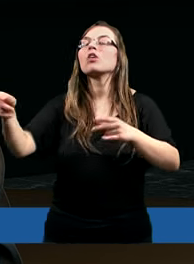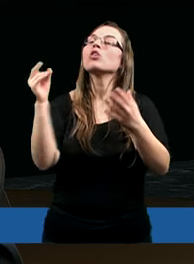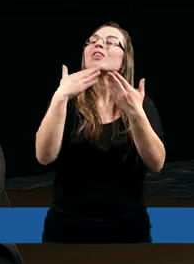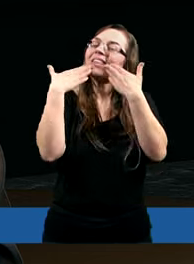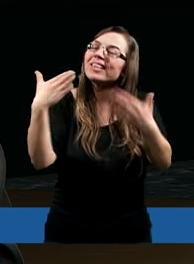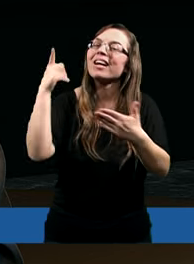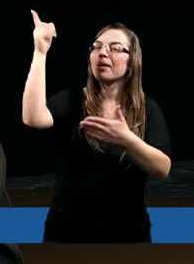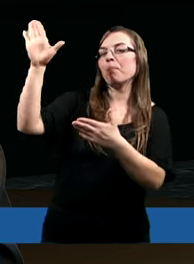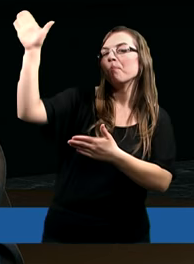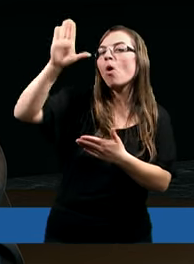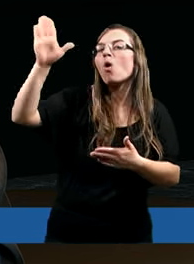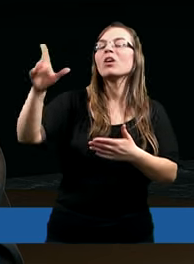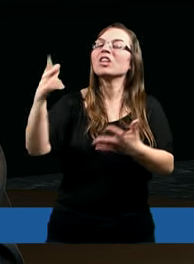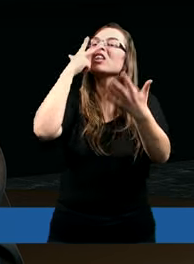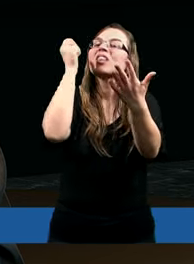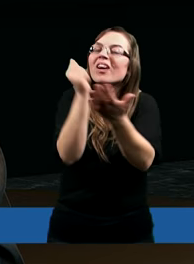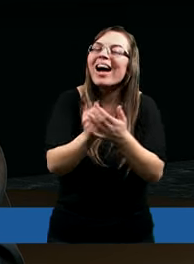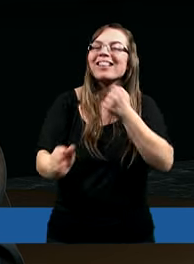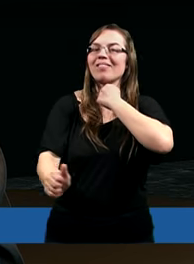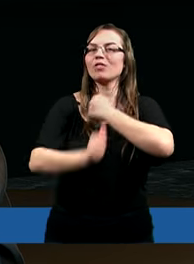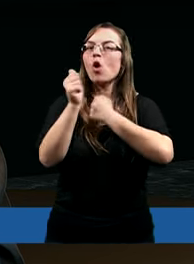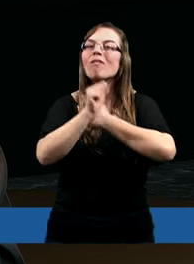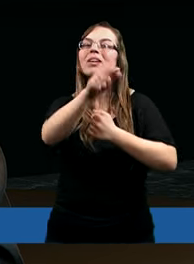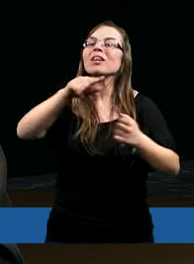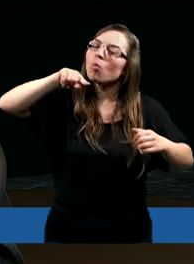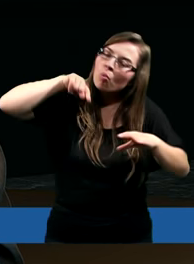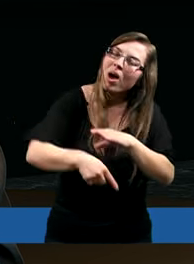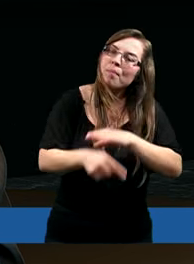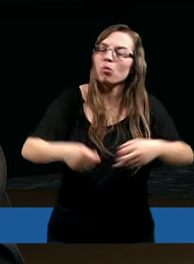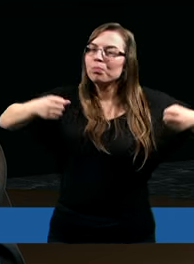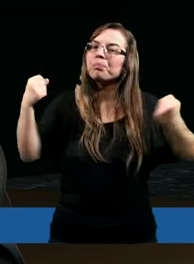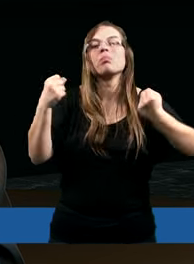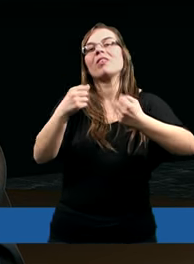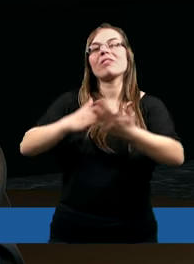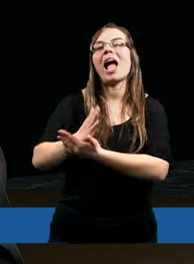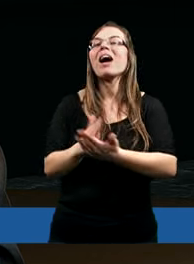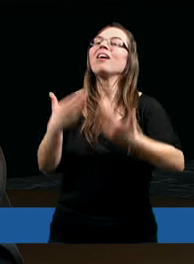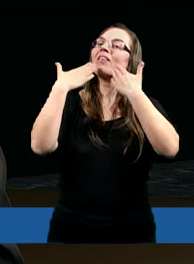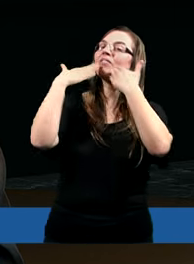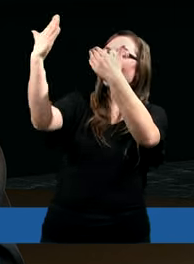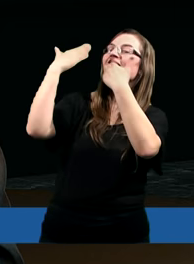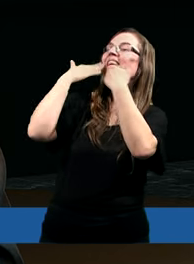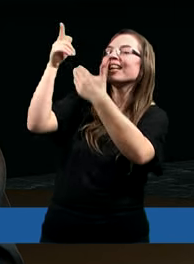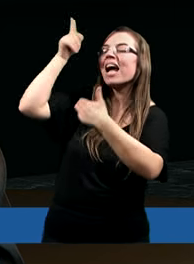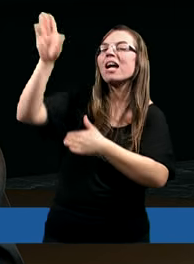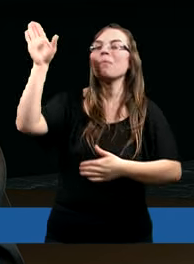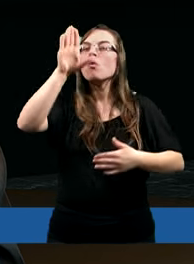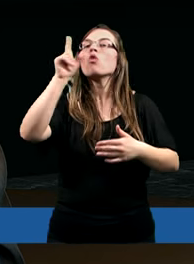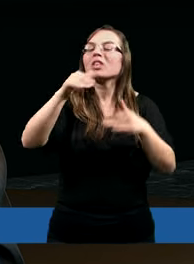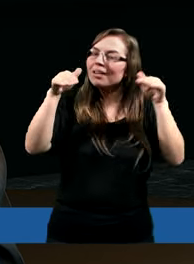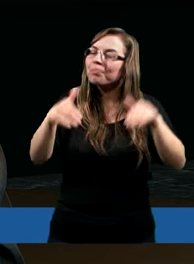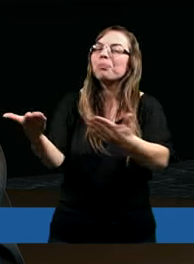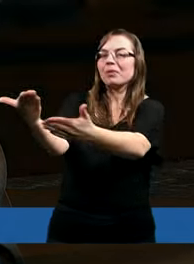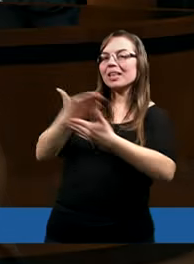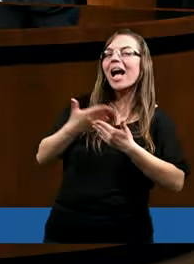uczynki są świadectwym dowodem głębokiej wiary i wdzięczności Panu Jezusowi za stworzoną możliwość